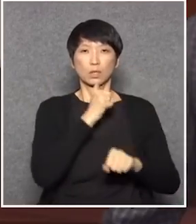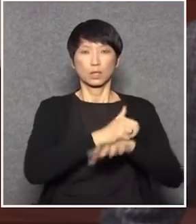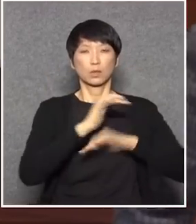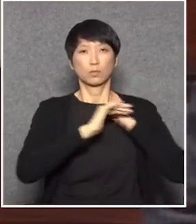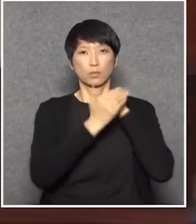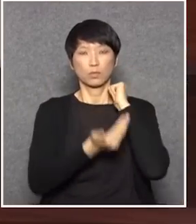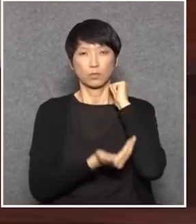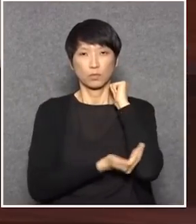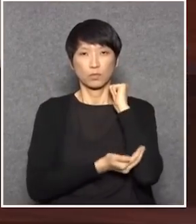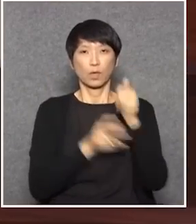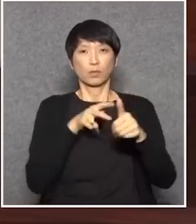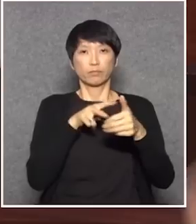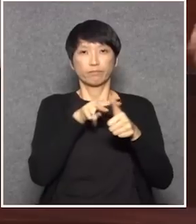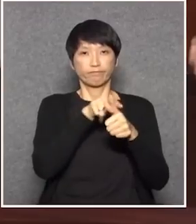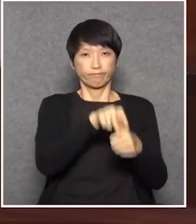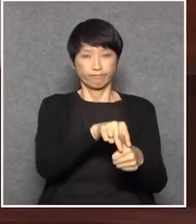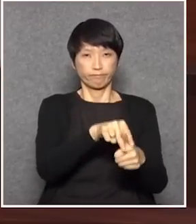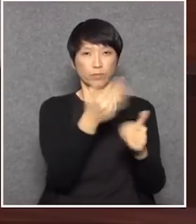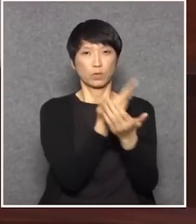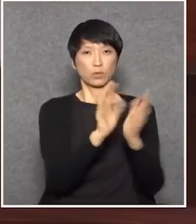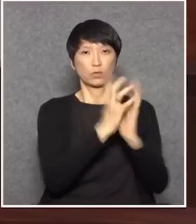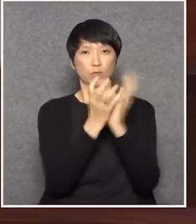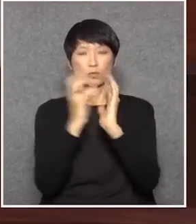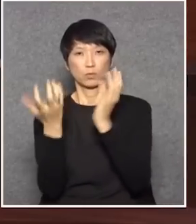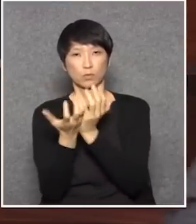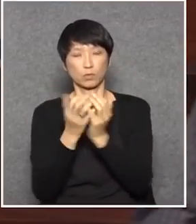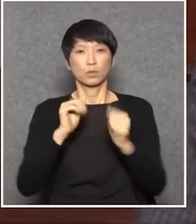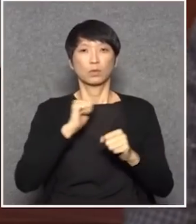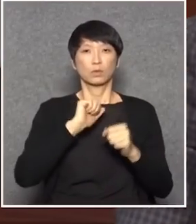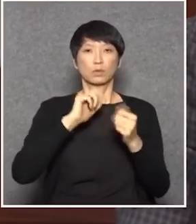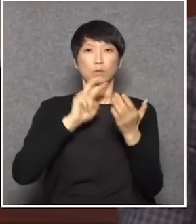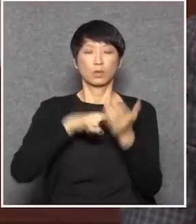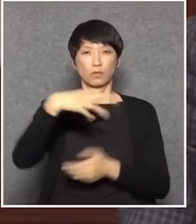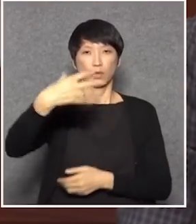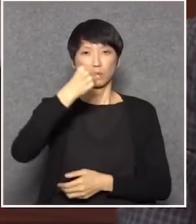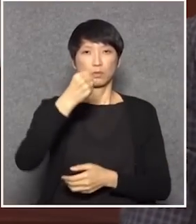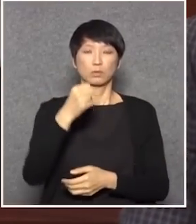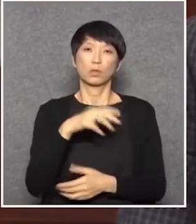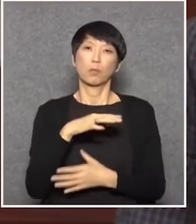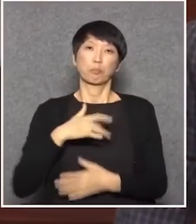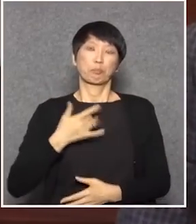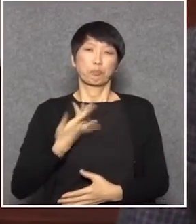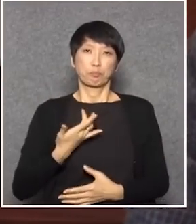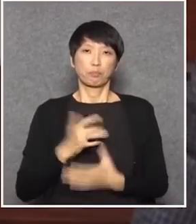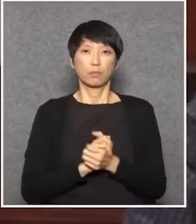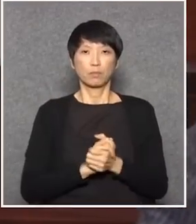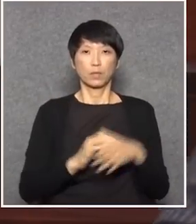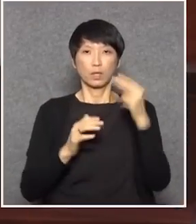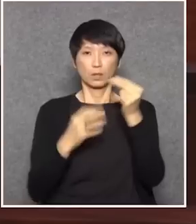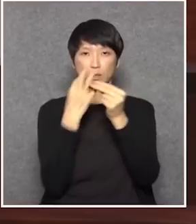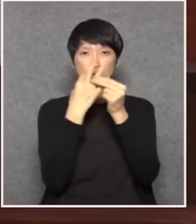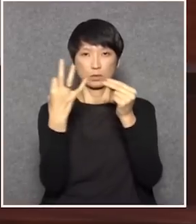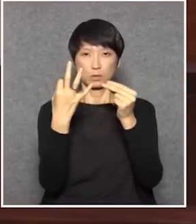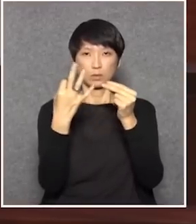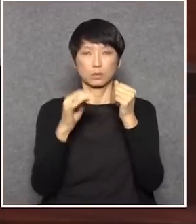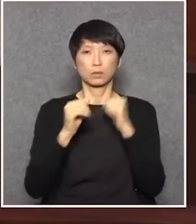制還要分組投票這個立法權已經是形同虛傳放在《基本法》第七十三條第一項就是